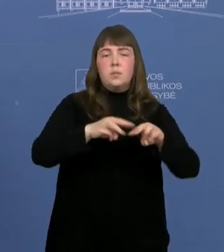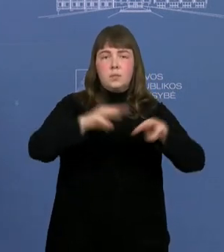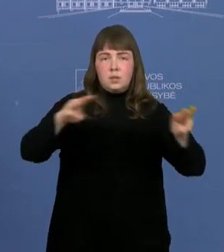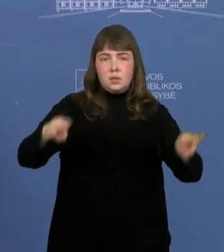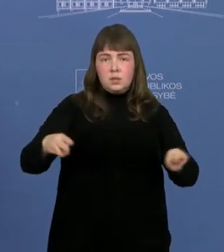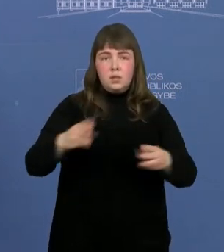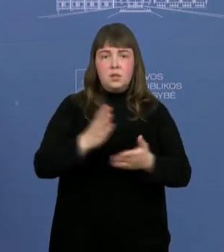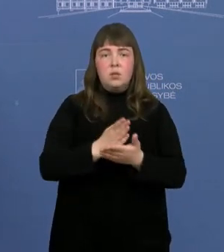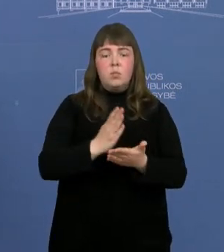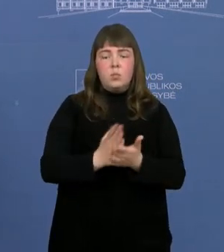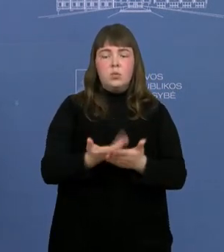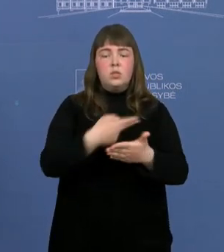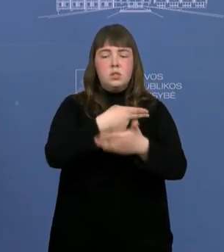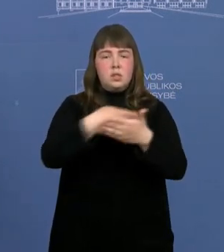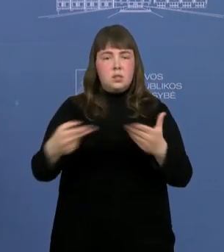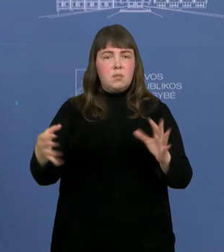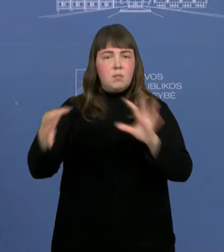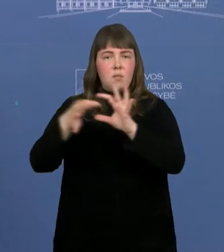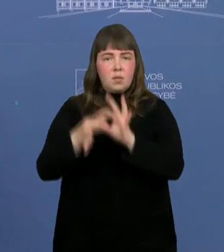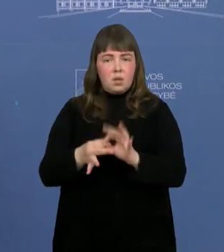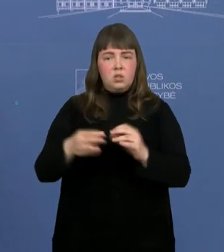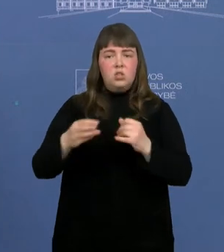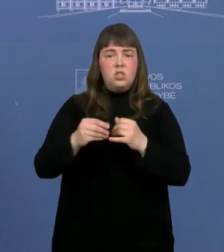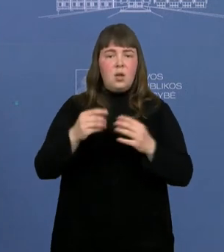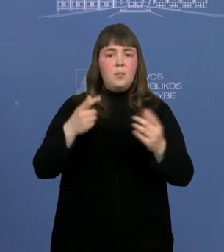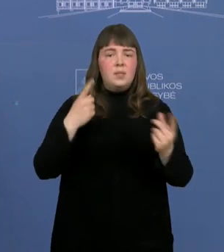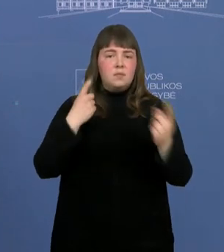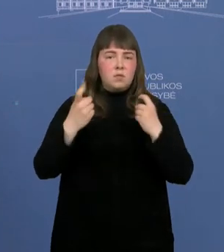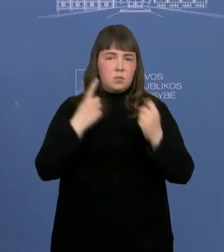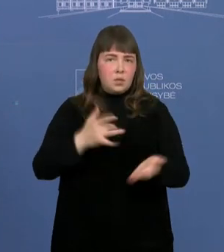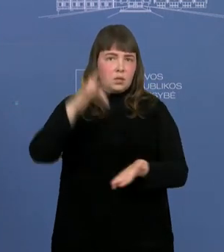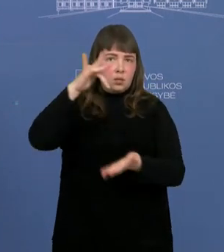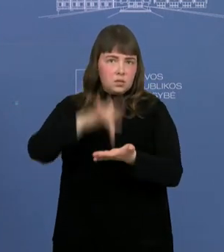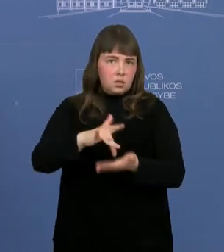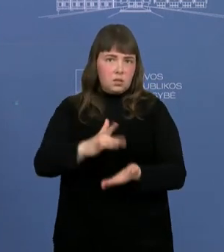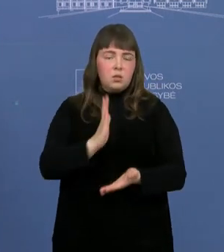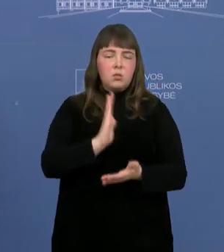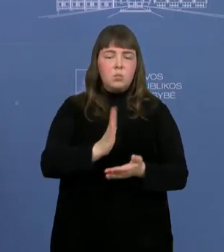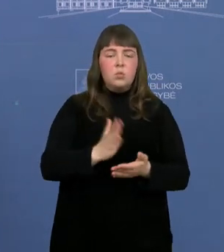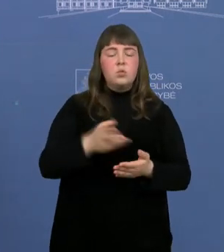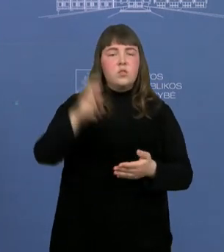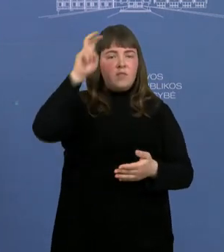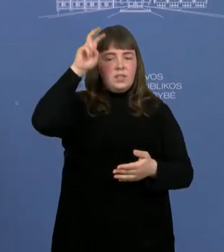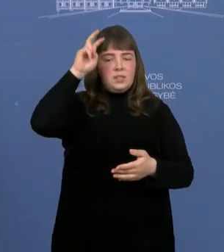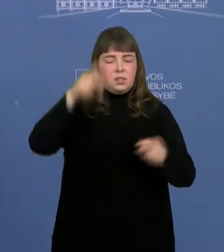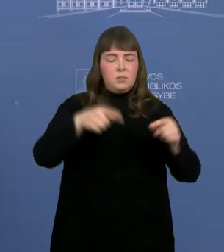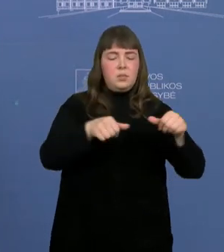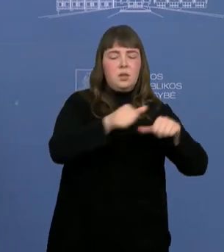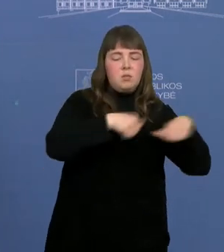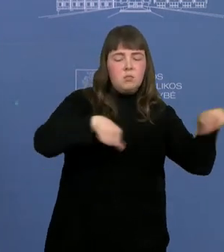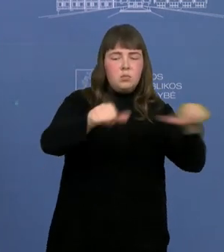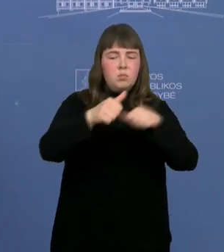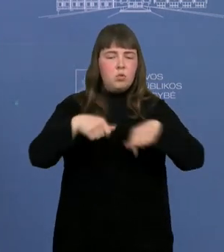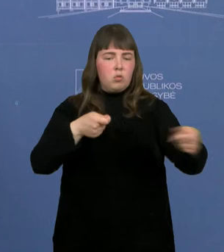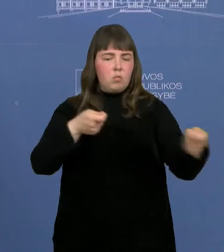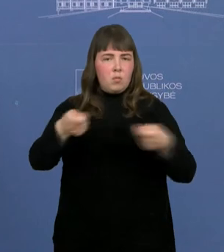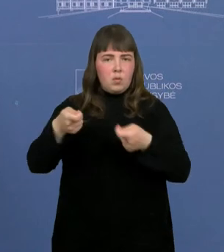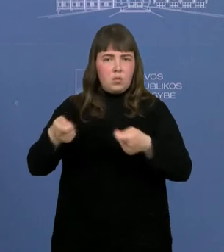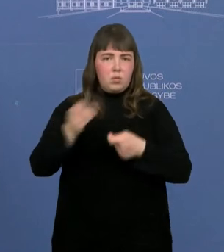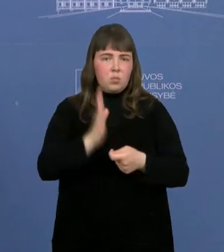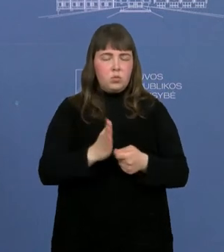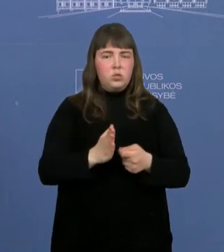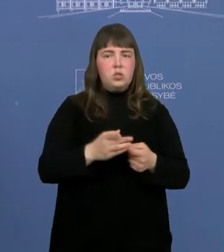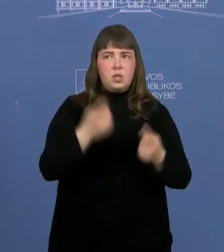žemės informacijos centras, jinai valdys valstybinius žemės ūkio paskirties klipus, tas įvyks sekant šiuo metu